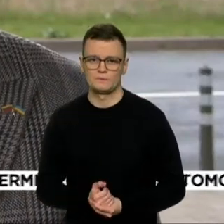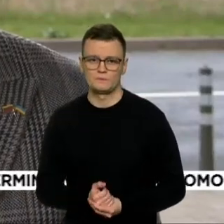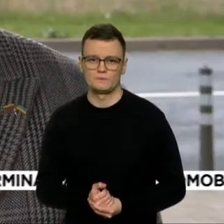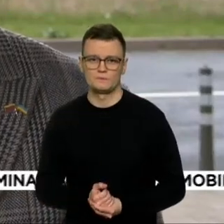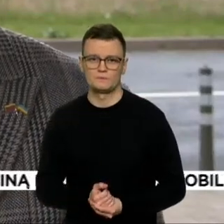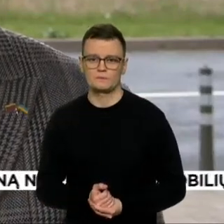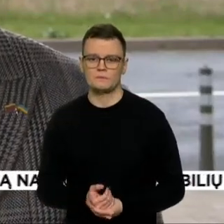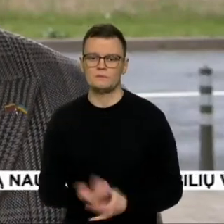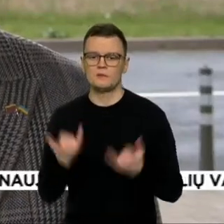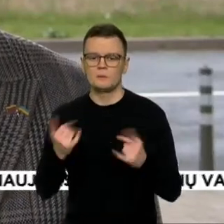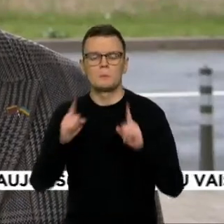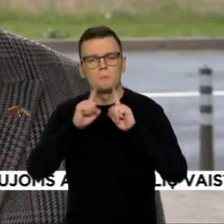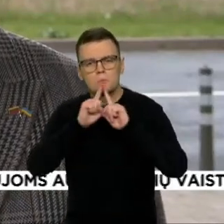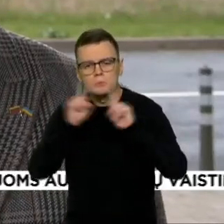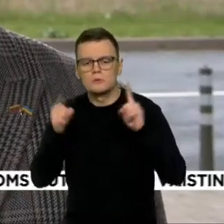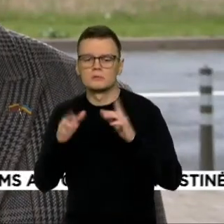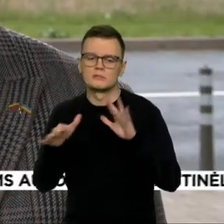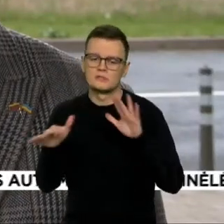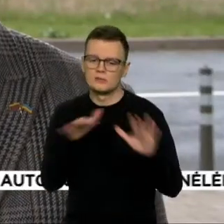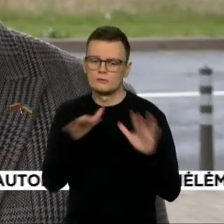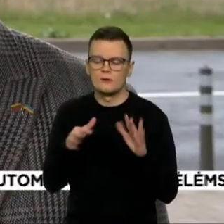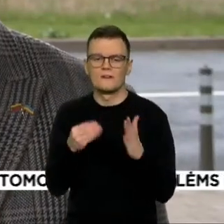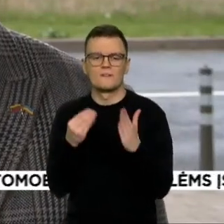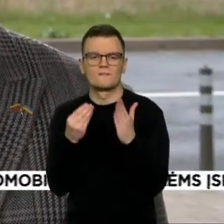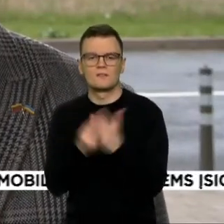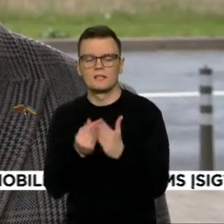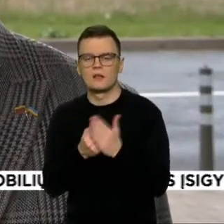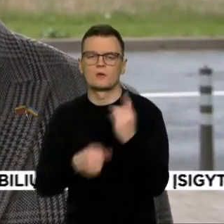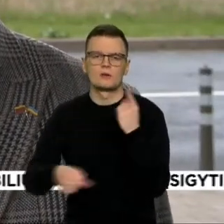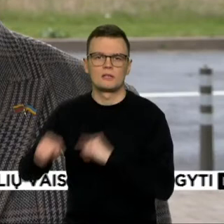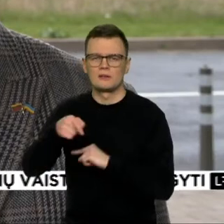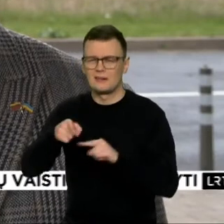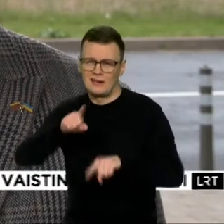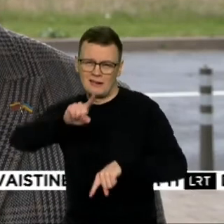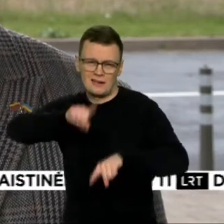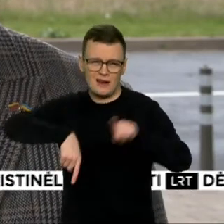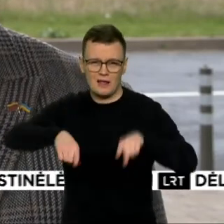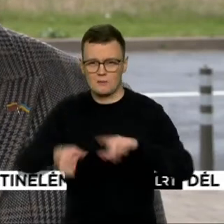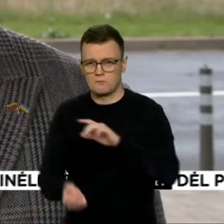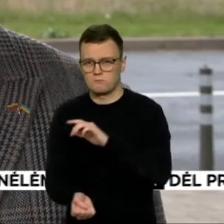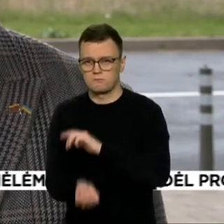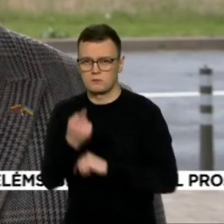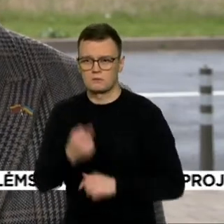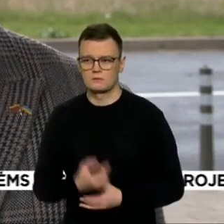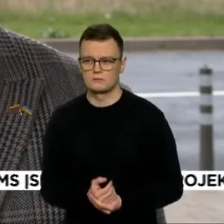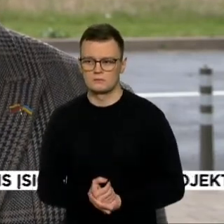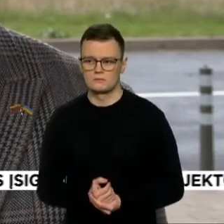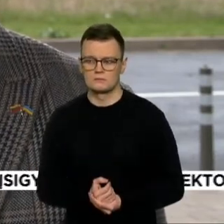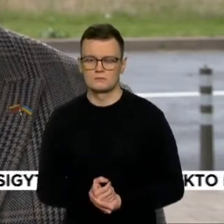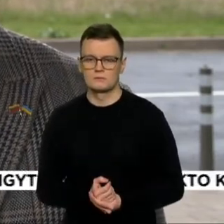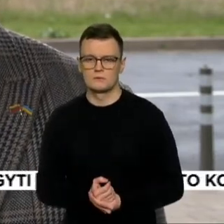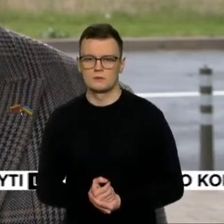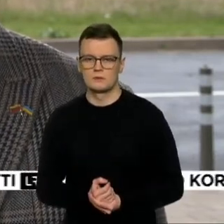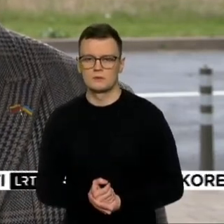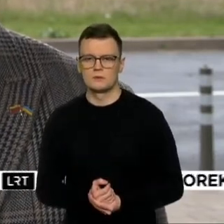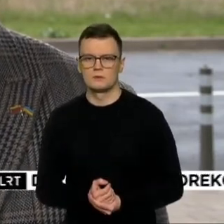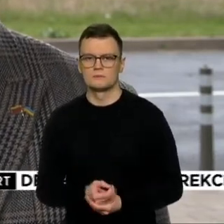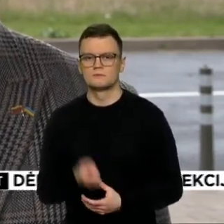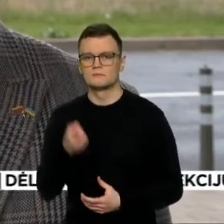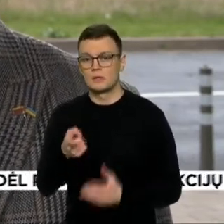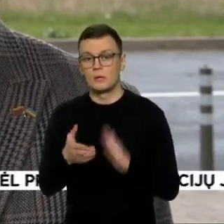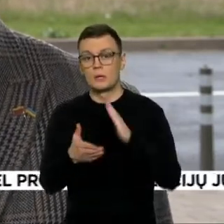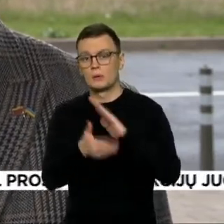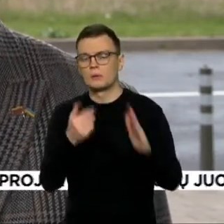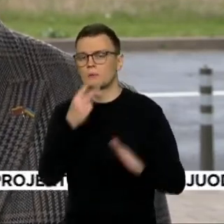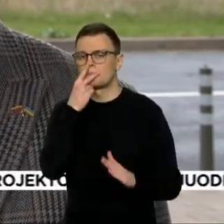situaciją finansų rinkose, kuri pasitaiko labai labai retai, kad nuosmukis fiksuojamas ne tik akcijų rinkose, tačiau